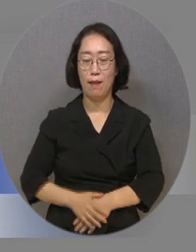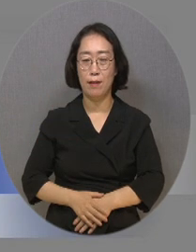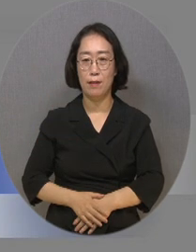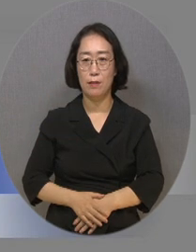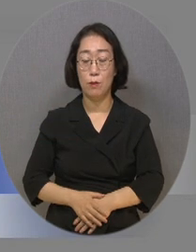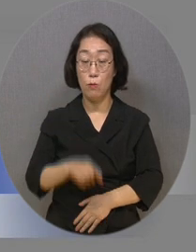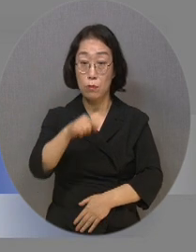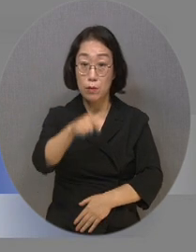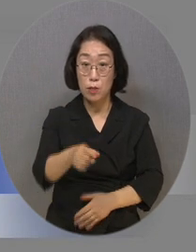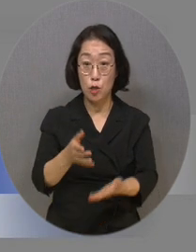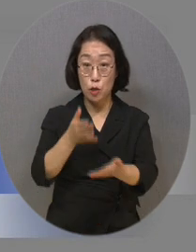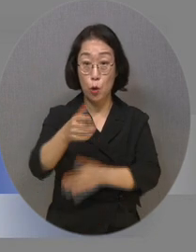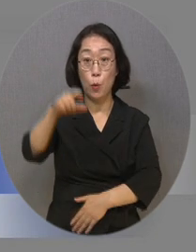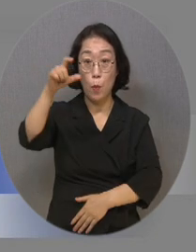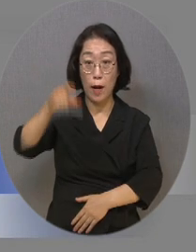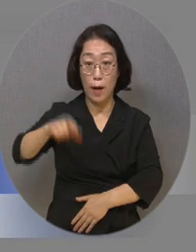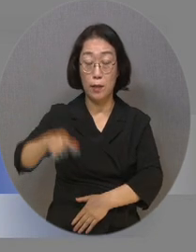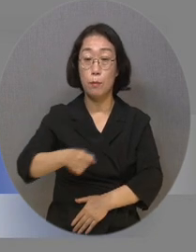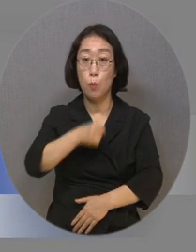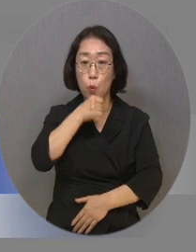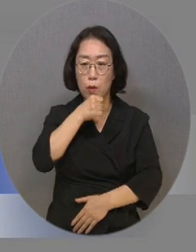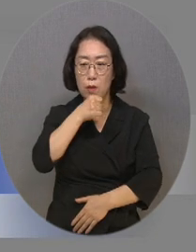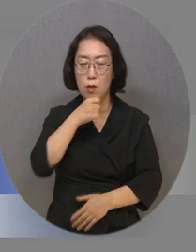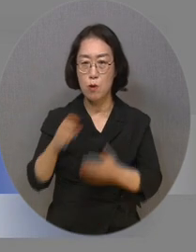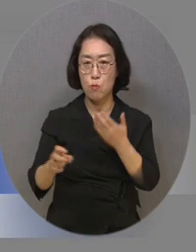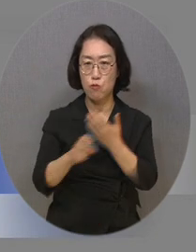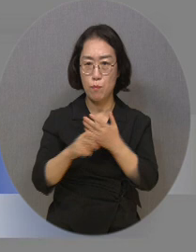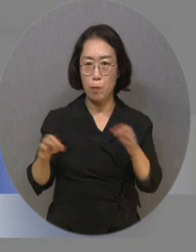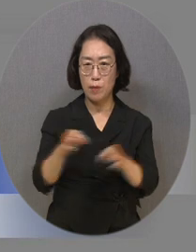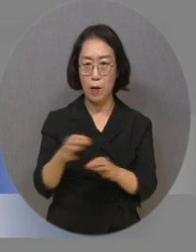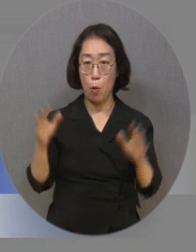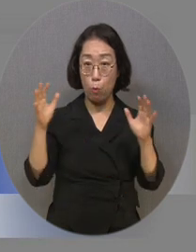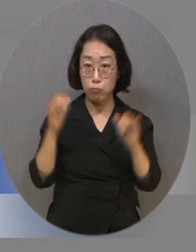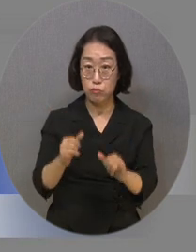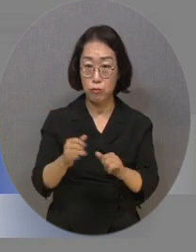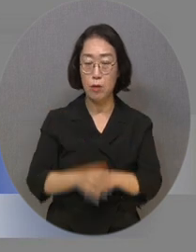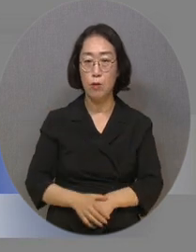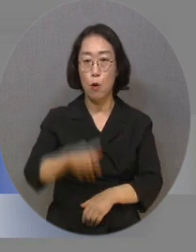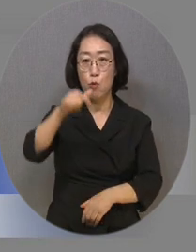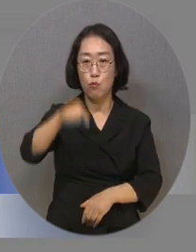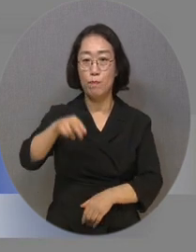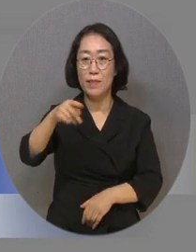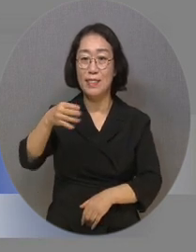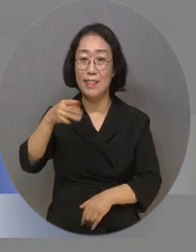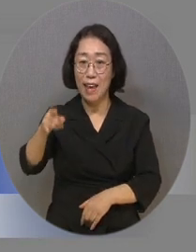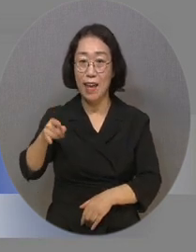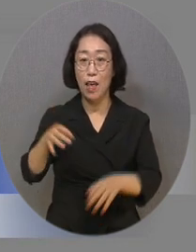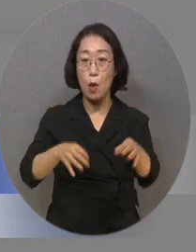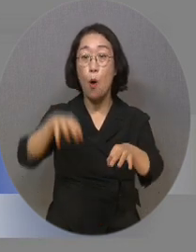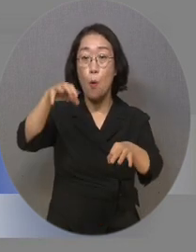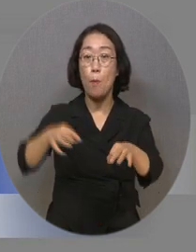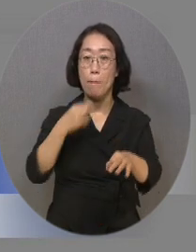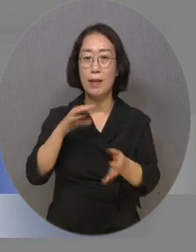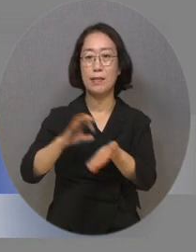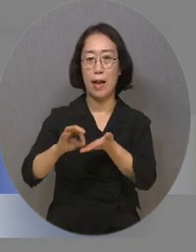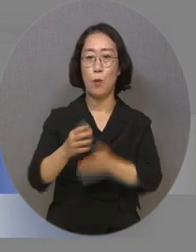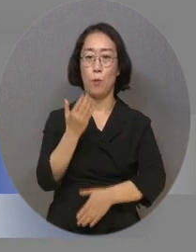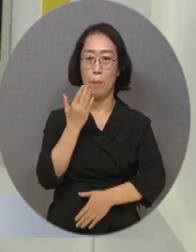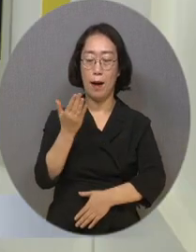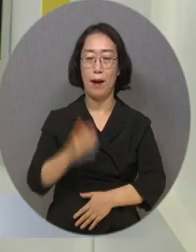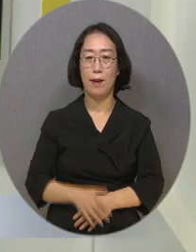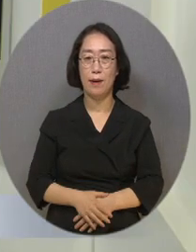한편 해당 전용 카드는 포인트 부정 사용을 방지하기 위해 꿈들의 쇼핑몰에서만 사용할 수 있습니다.